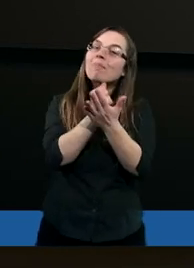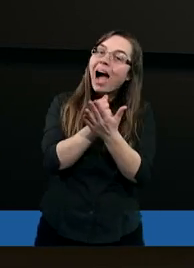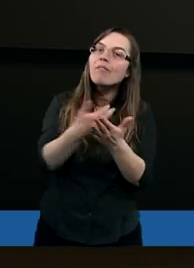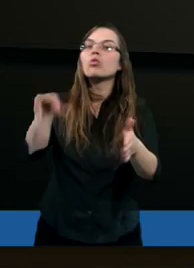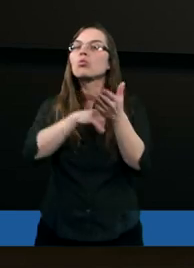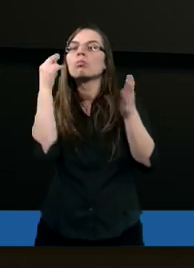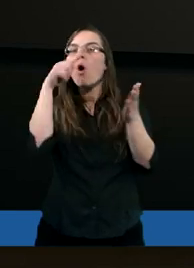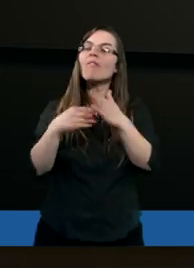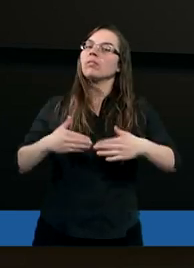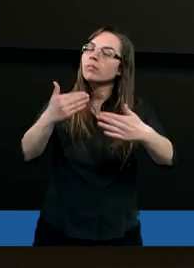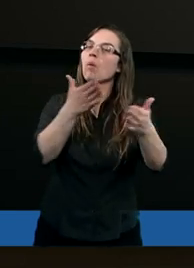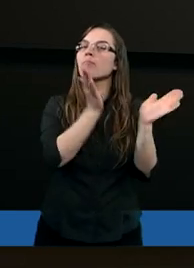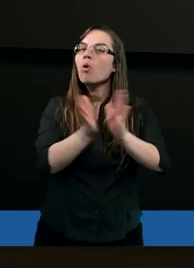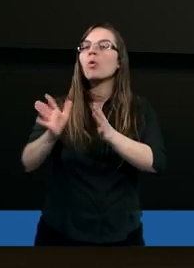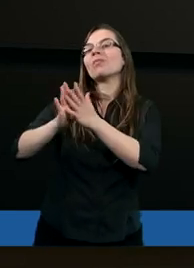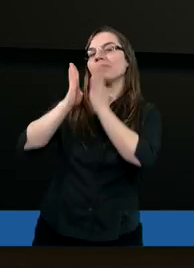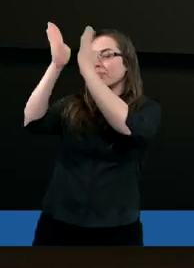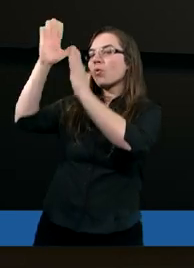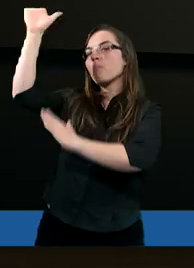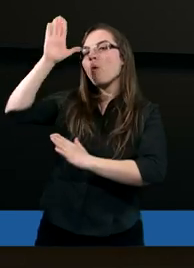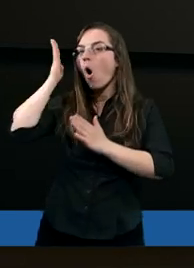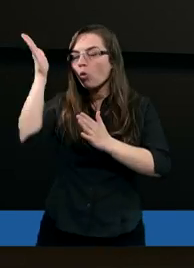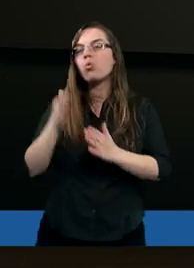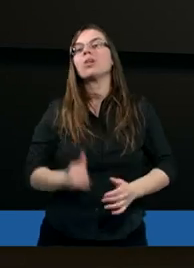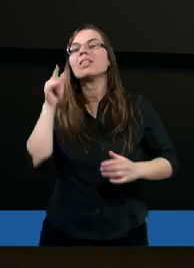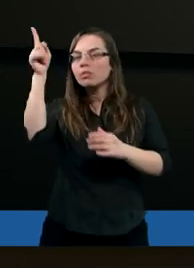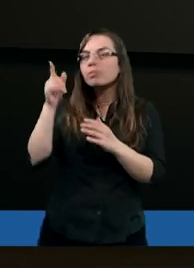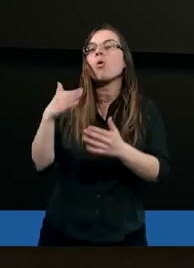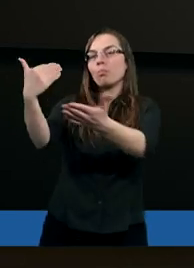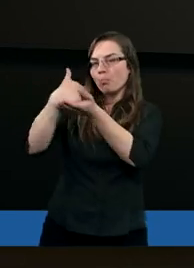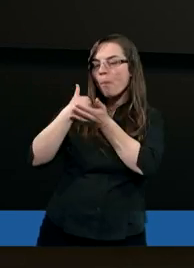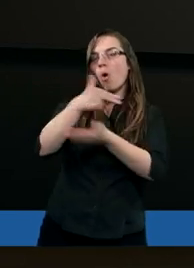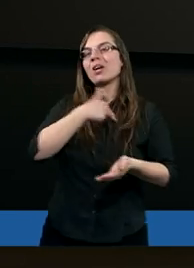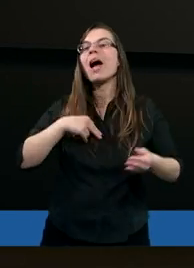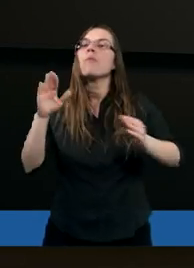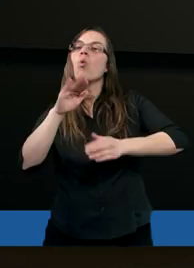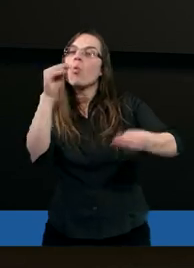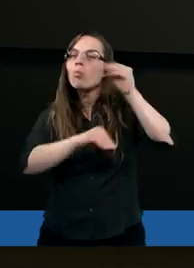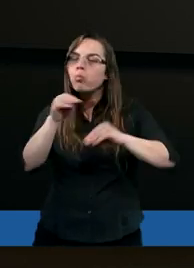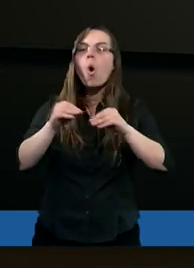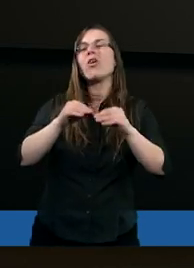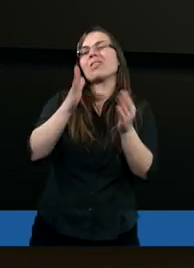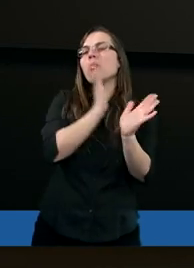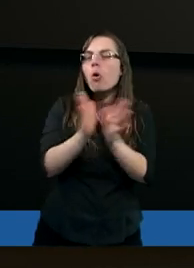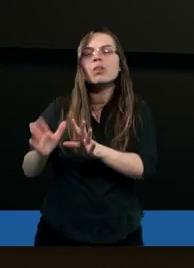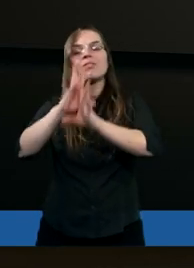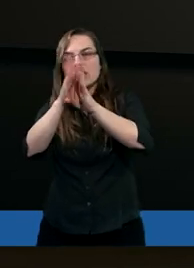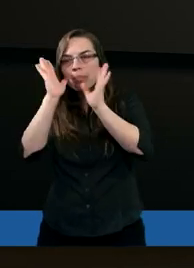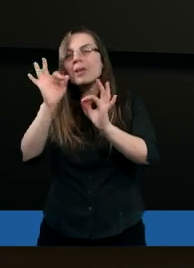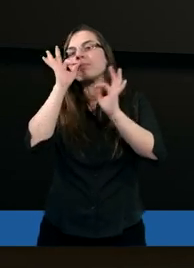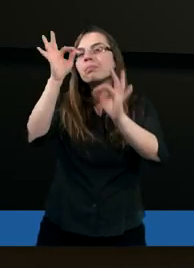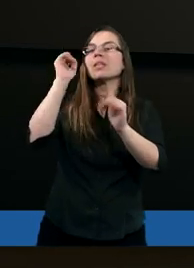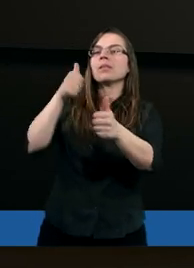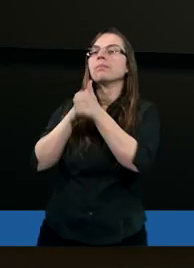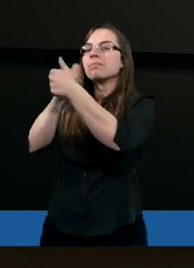podporządkować Bogu, a On je uporządkuje, On je ułoży i będziemy